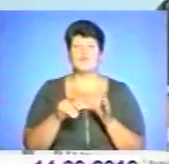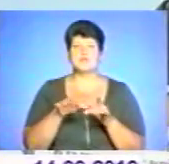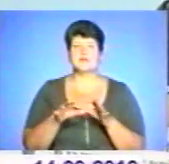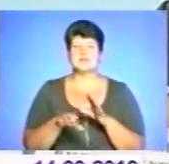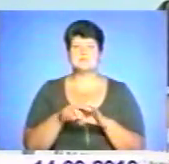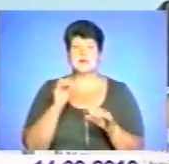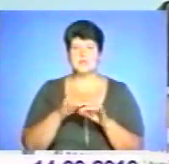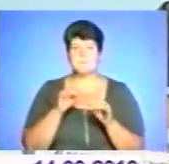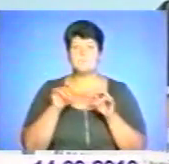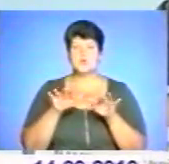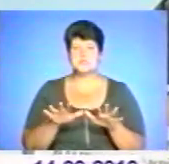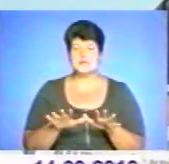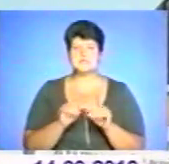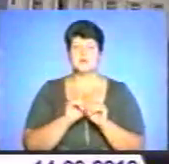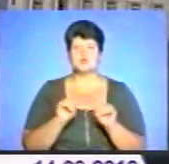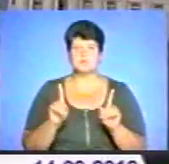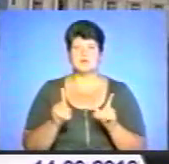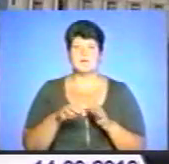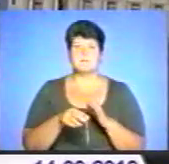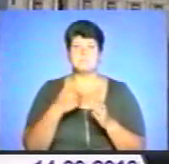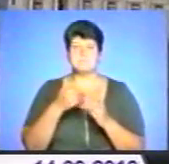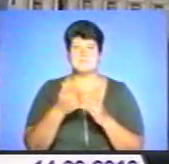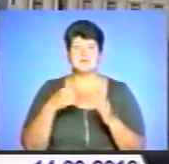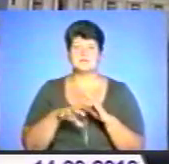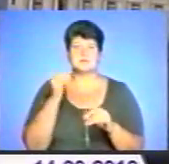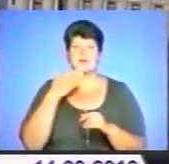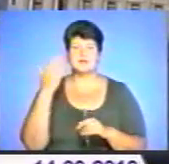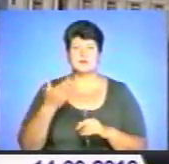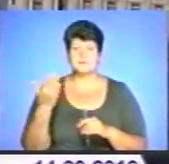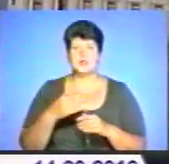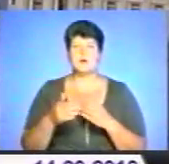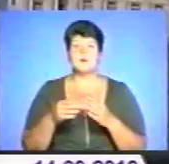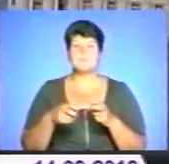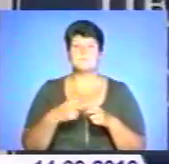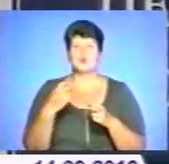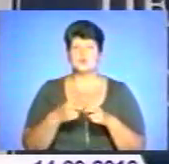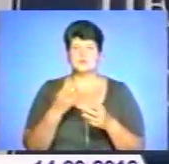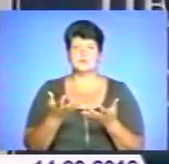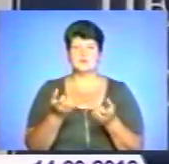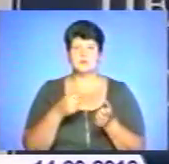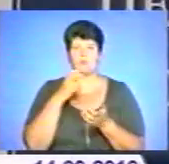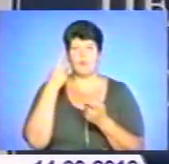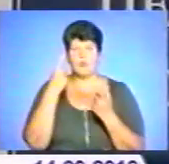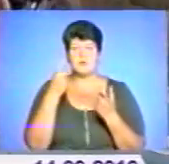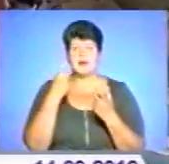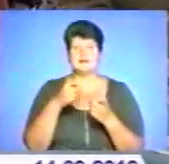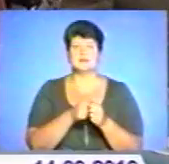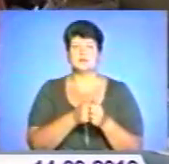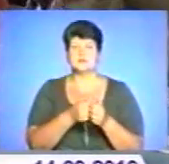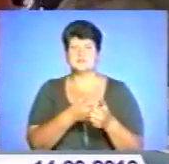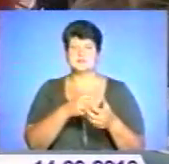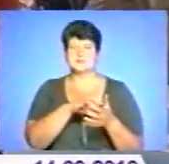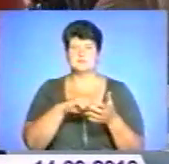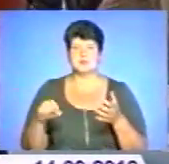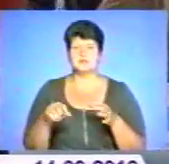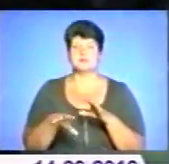процесу, особливо те, що стосується предвиборної агітану. Відтак порушники хочуть отримують численні попередження від СВК, однак усунути їх від участі у виборах